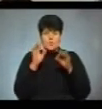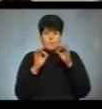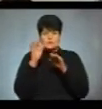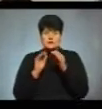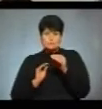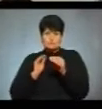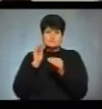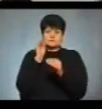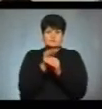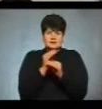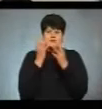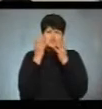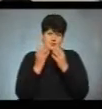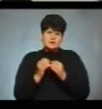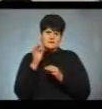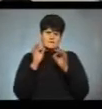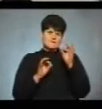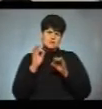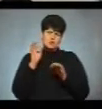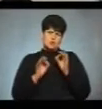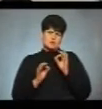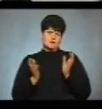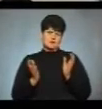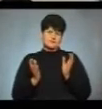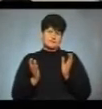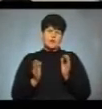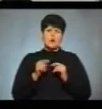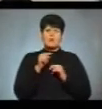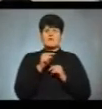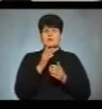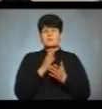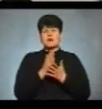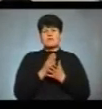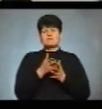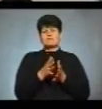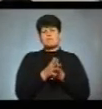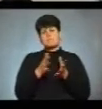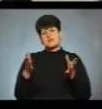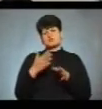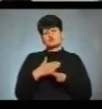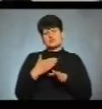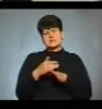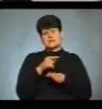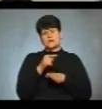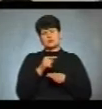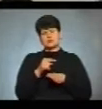дописали ще відсотки, скажімо, бо він мав більшу частину тих